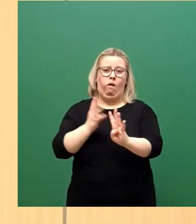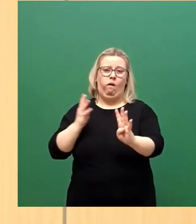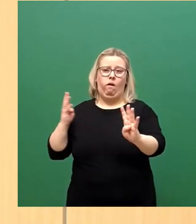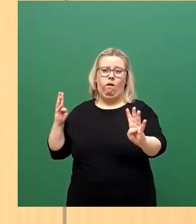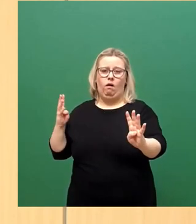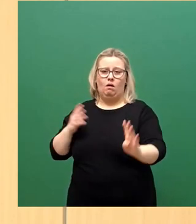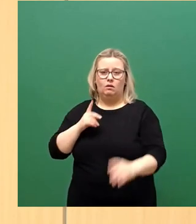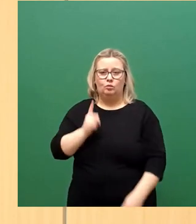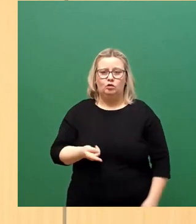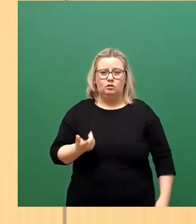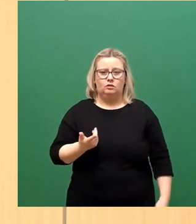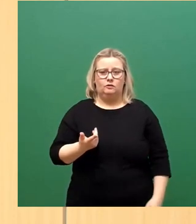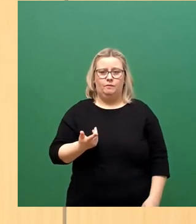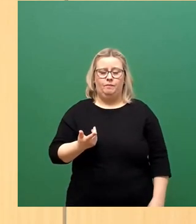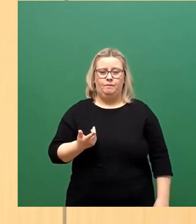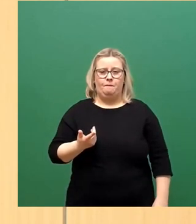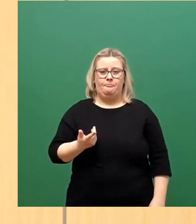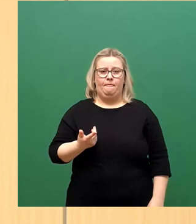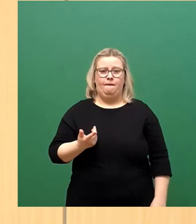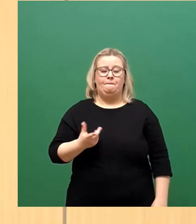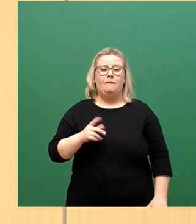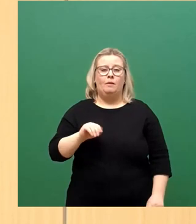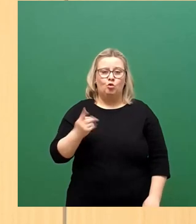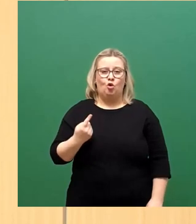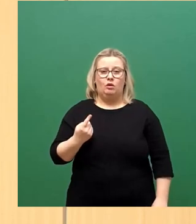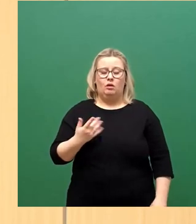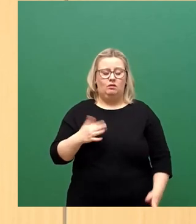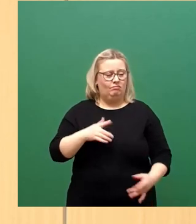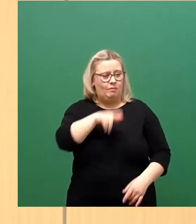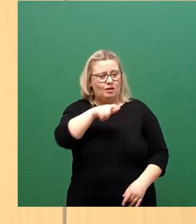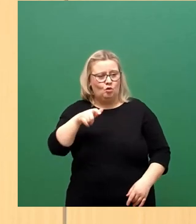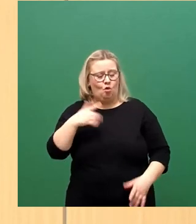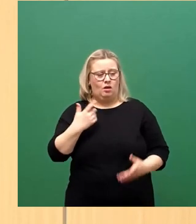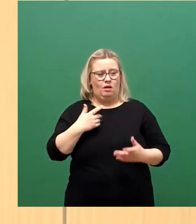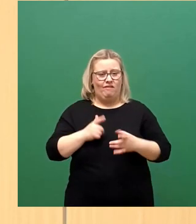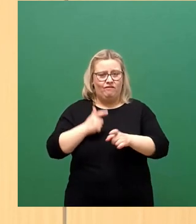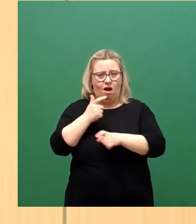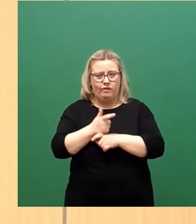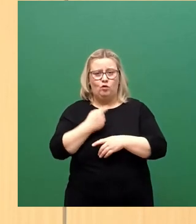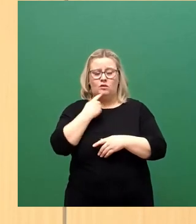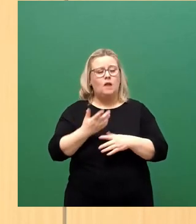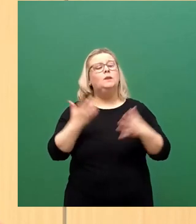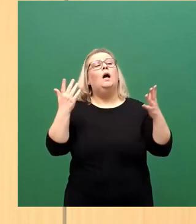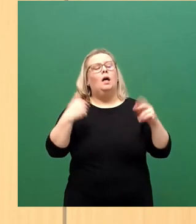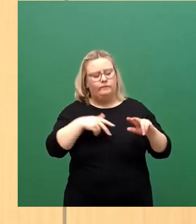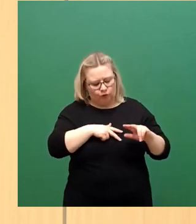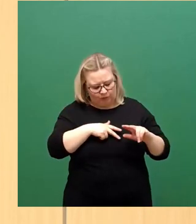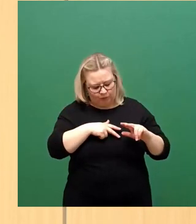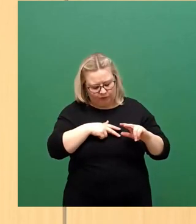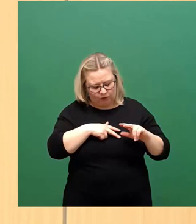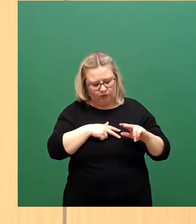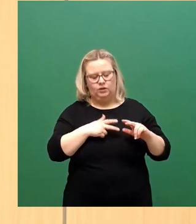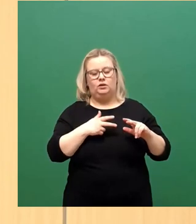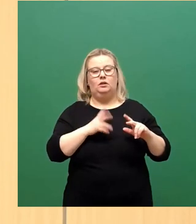wird von den Verantwortlichen wochenlang hoch und heilig versprochen, die